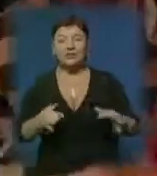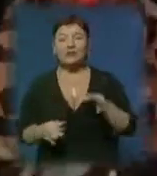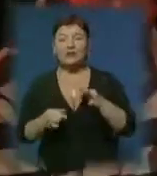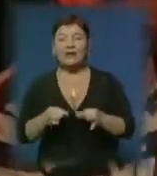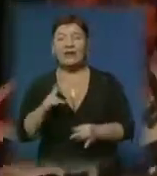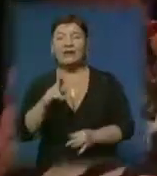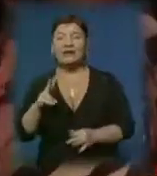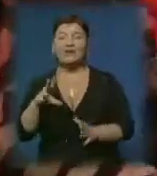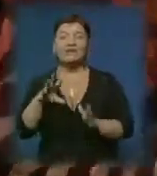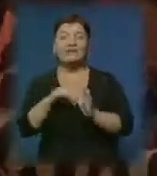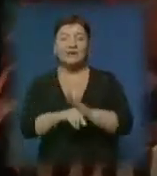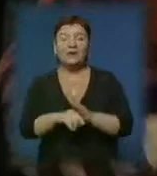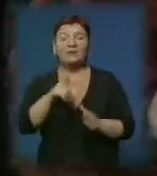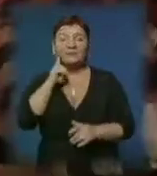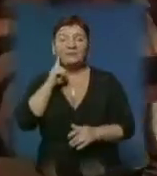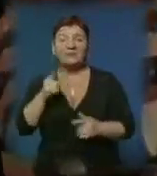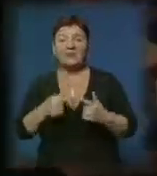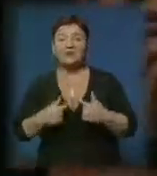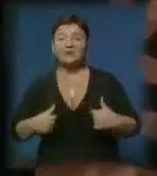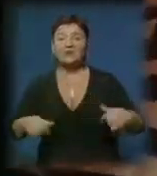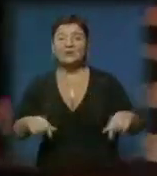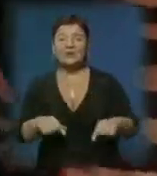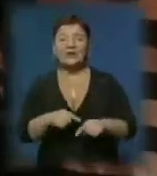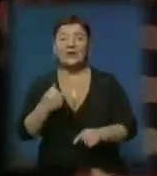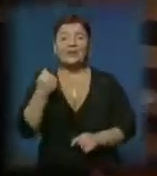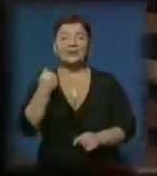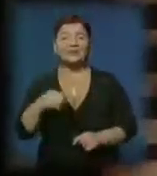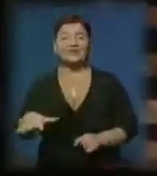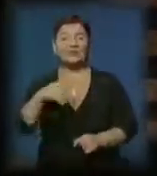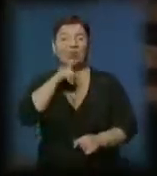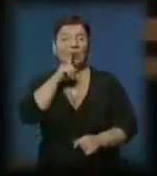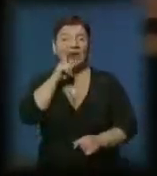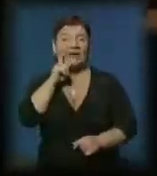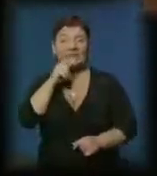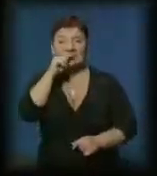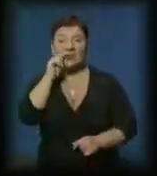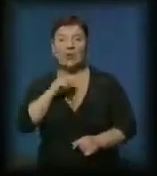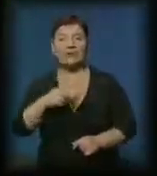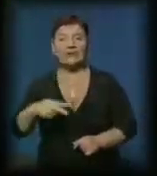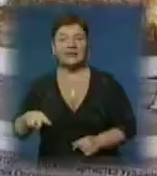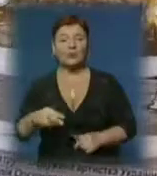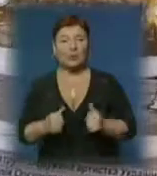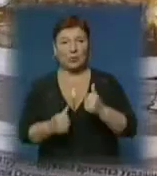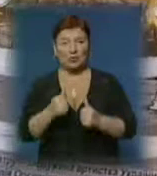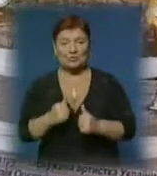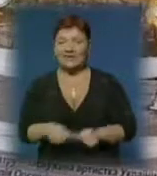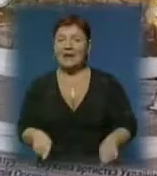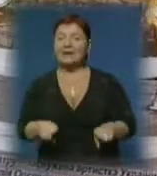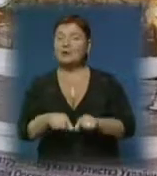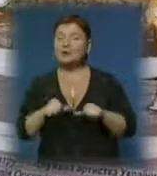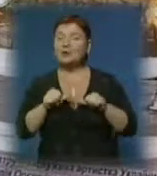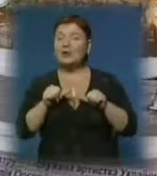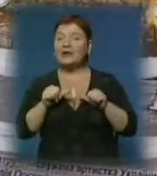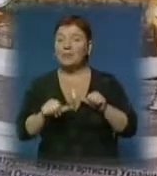війдуть юні відвідувачі акторської студії при театрі та переможці всеукраїнських мовних і літературних конкурсів. Також, окрім